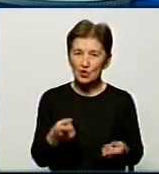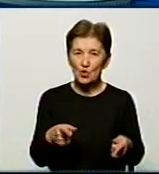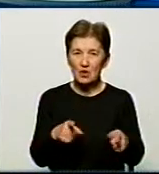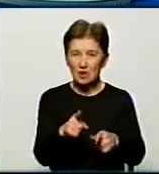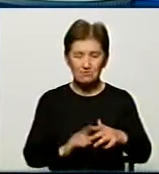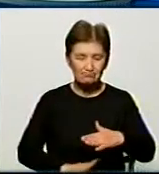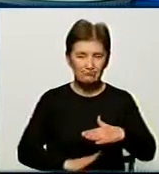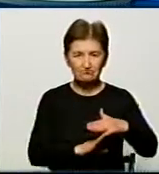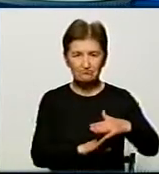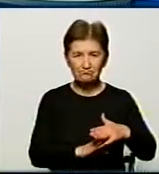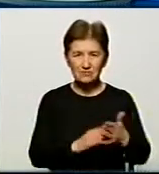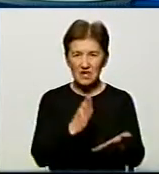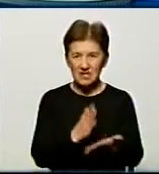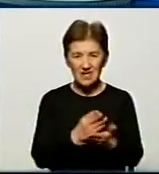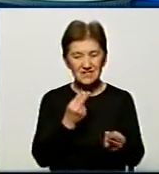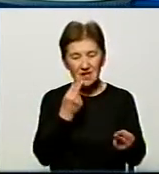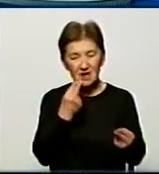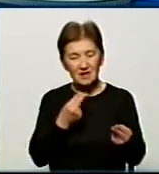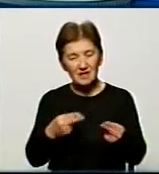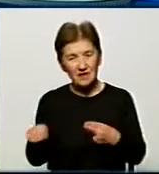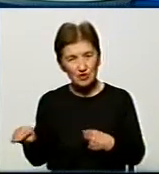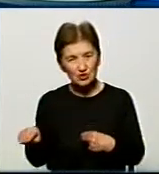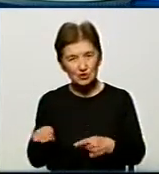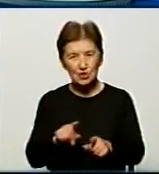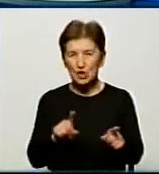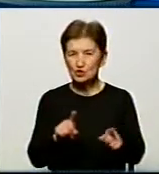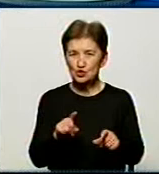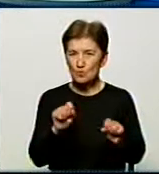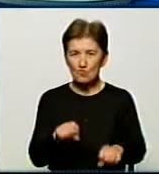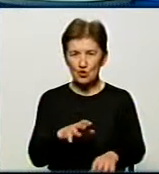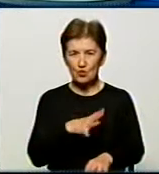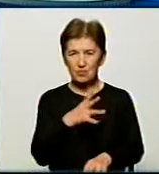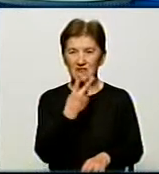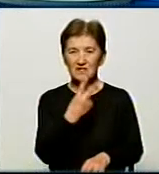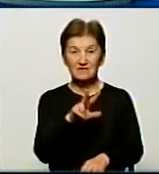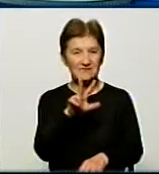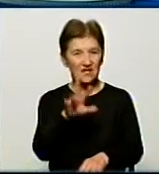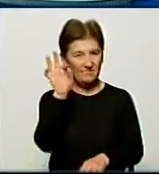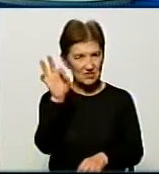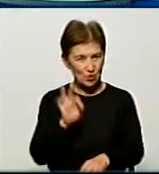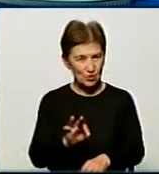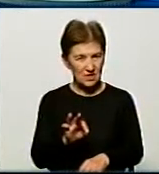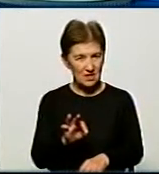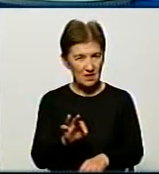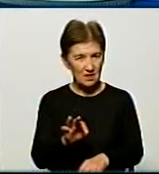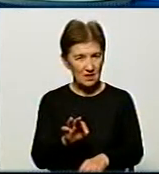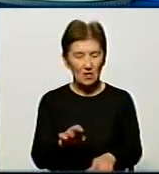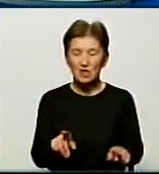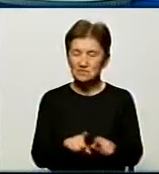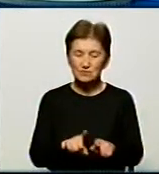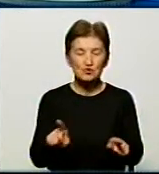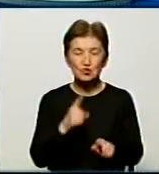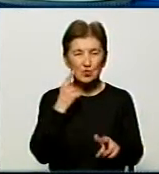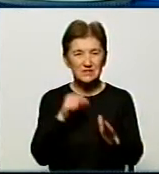значно є кращою, ніж це могло б бути, на 23% менше рівня підпорогу. Тим не менше, що